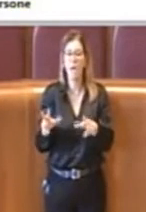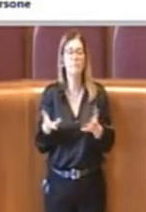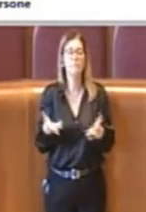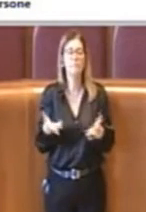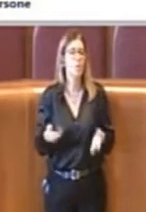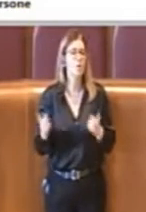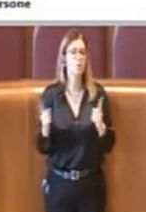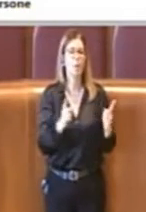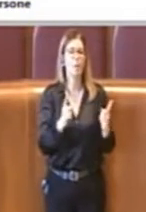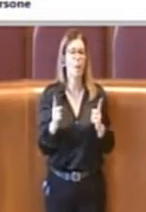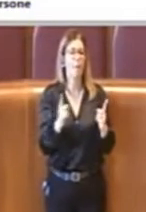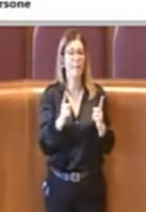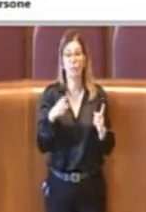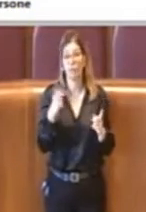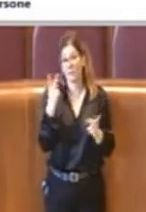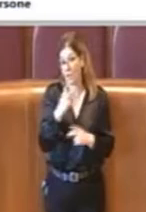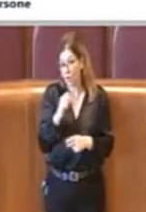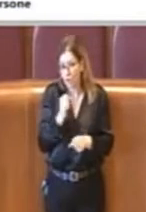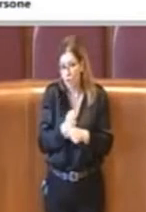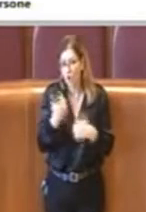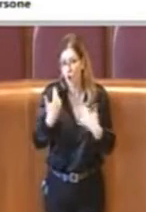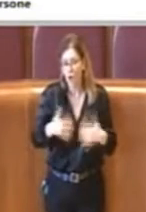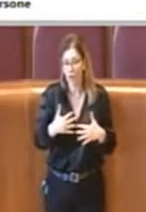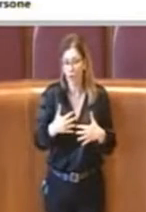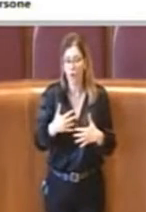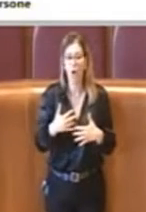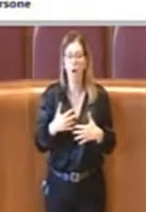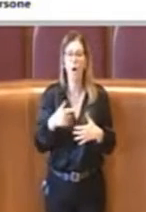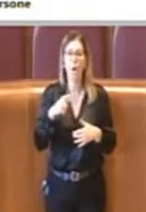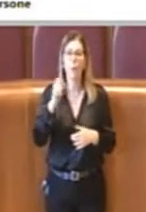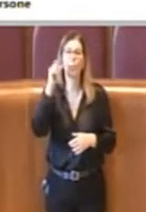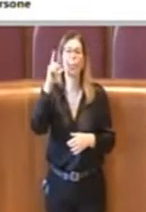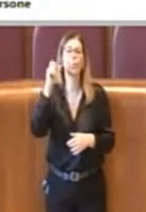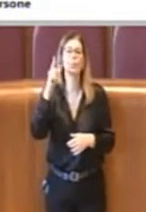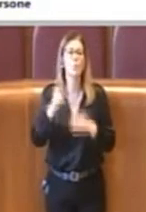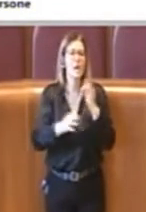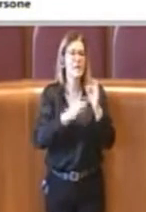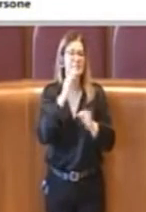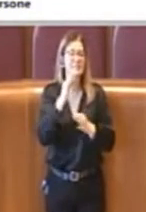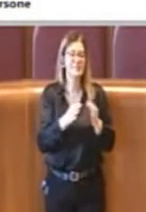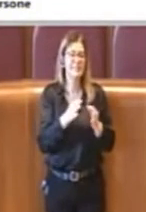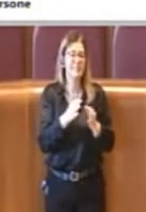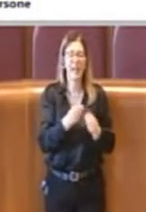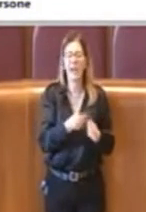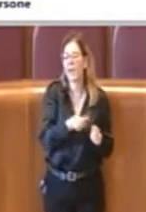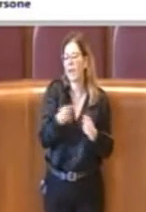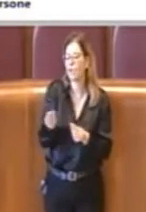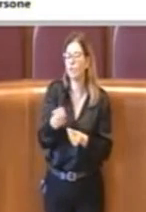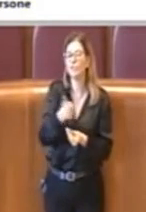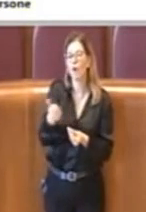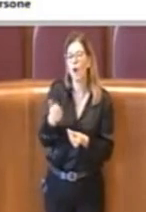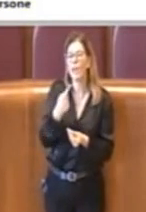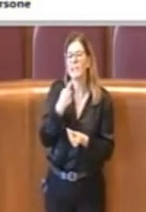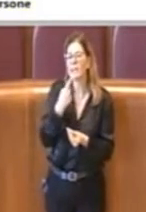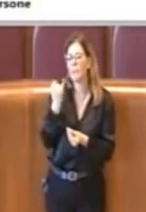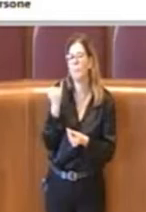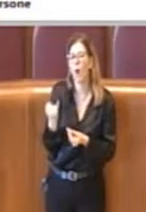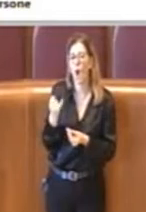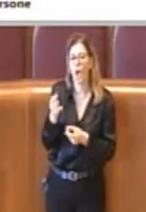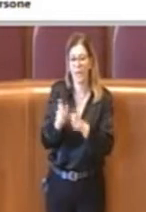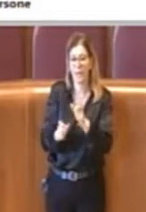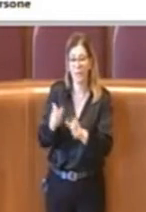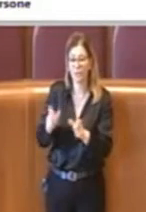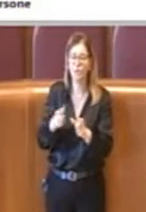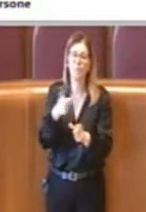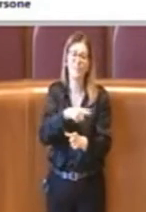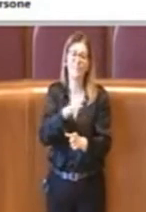importante che la cultura non venga più intesa come un bene per pochi, un bene di lusso, una norma di